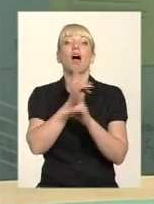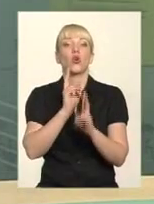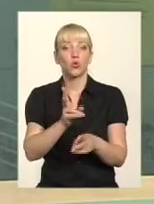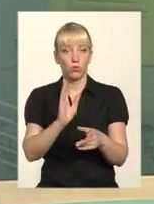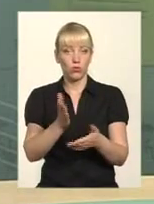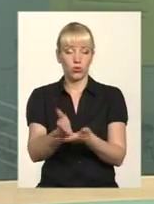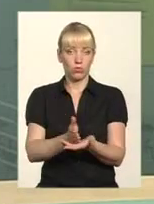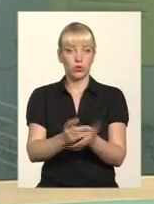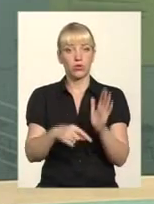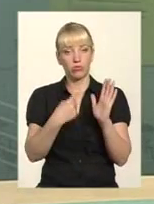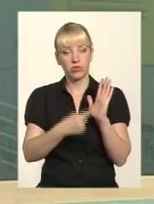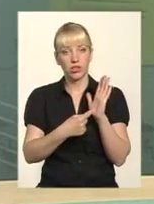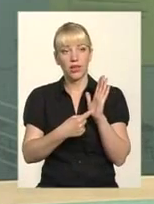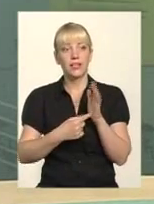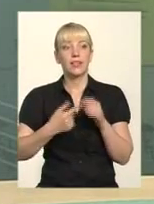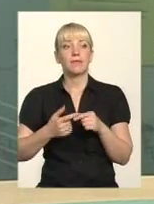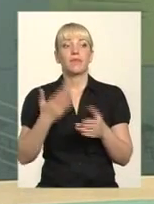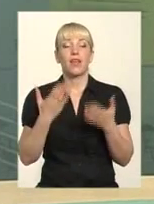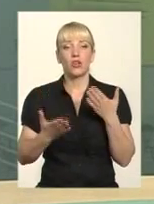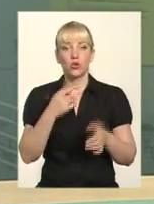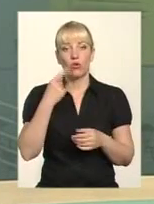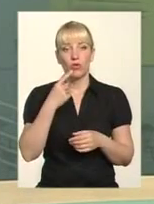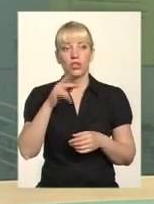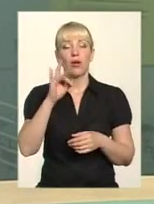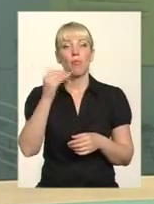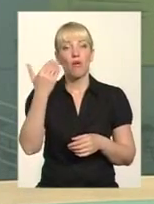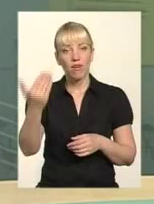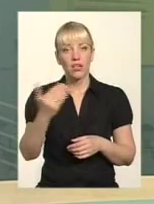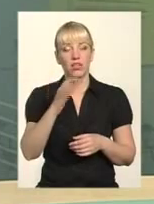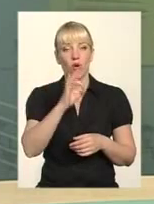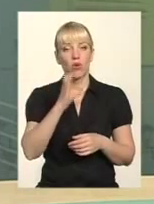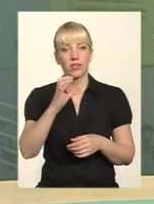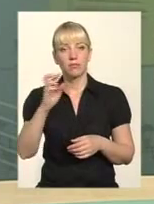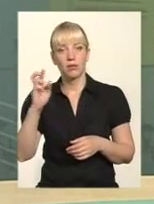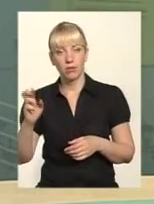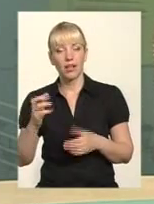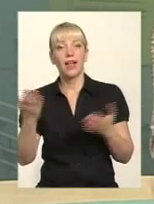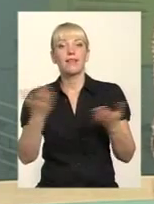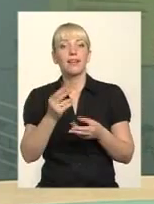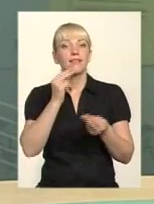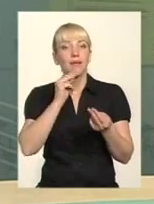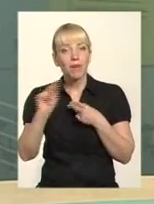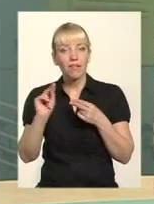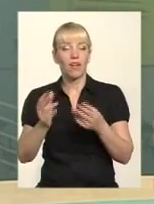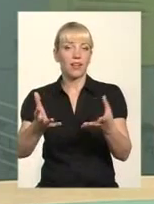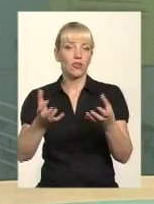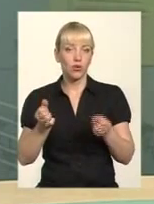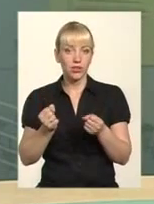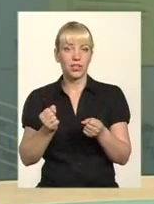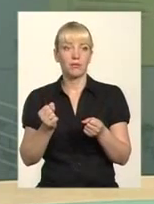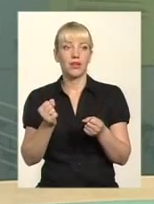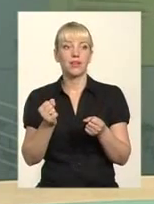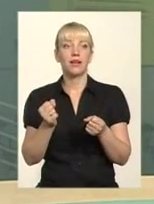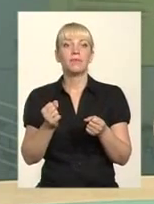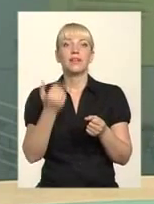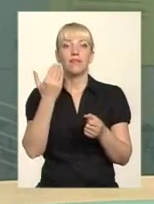прикладі вашого об'єднання співвласників багатоквартирних будинків, які переваги отримали мешканці будинку після того, як вони